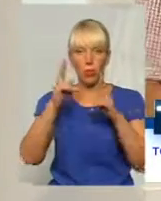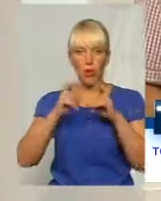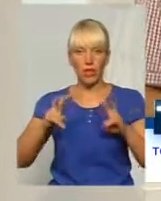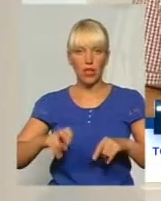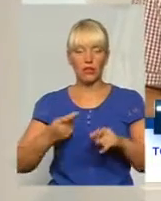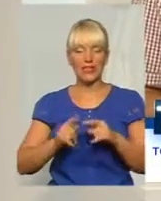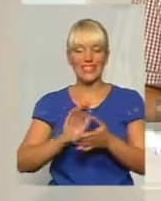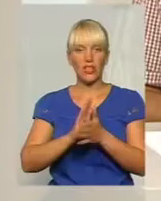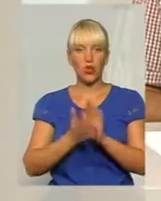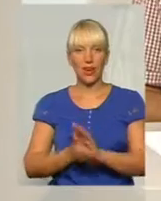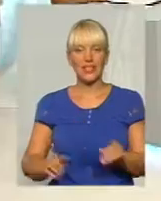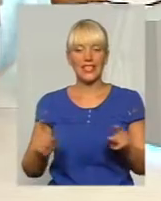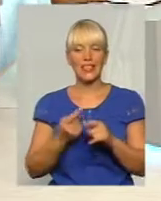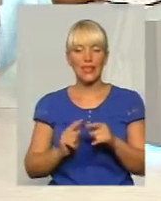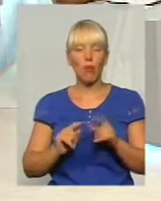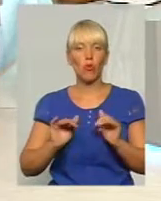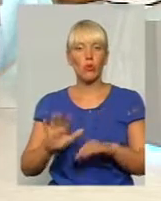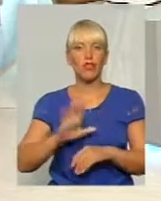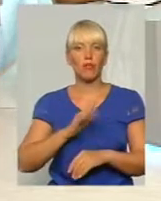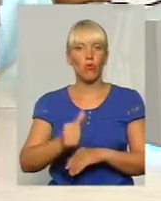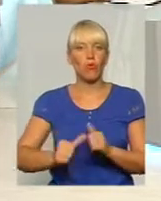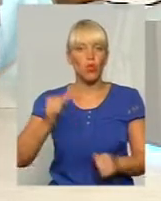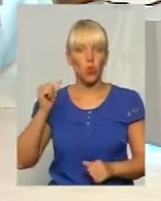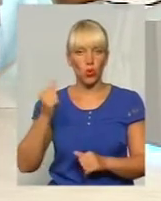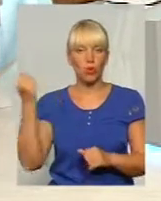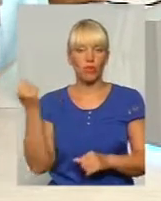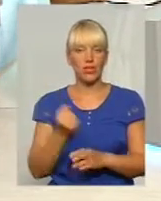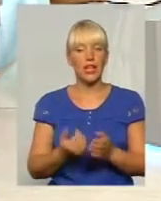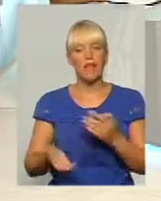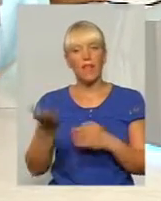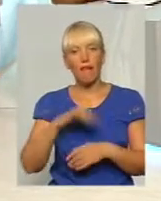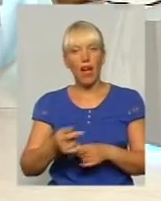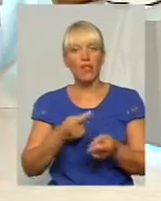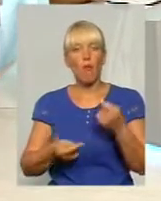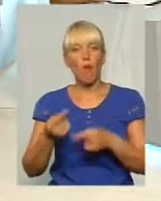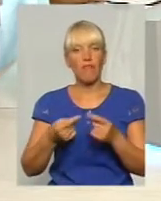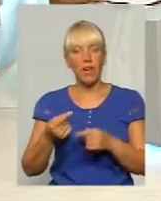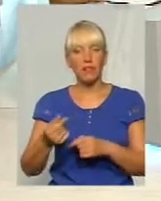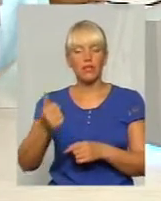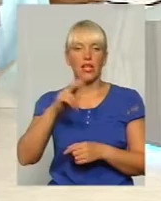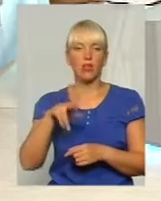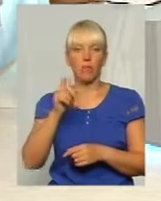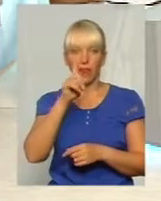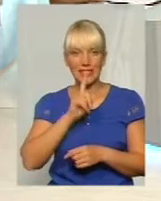ті події, точніше, які відбувалися минулого тижня, давайте все ж таки повернемося місяць назад. Кам'янець-Подільський.